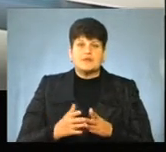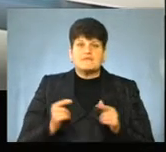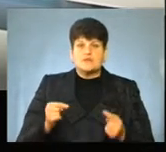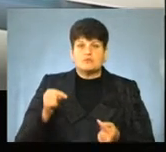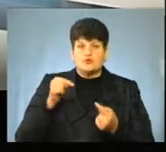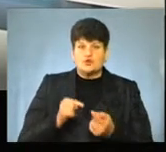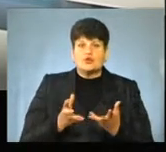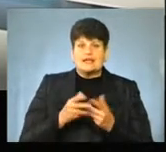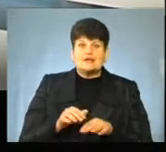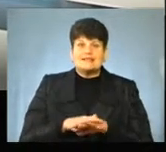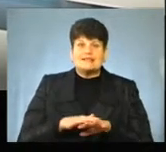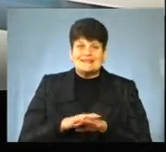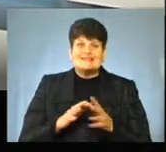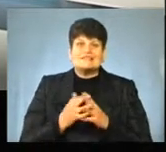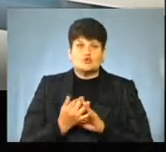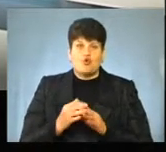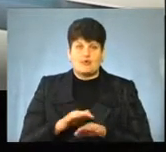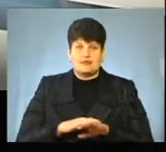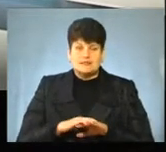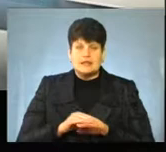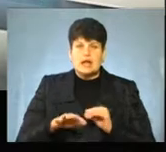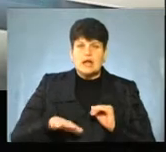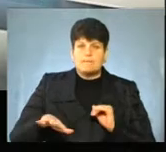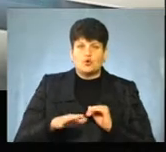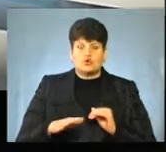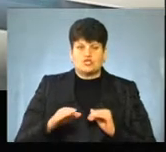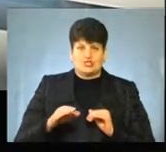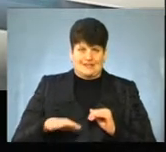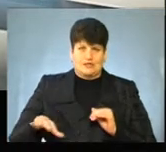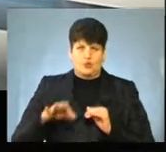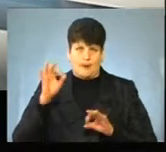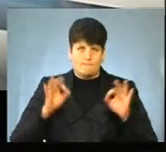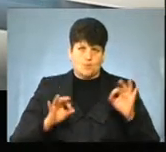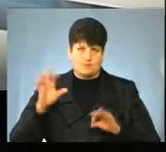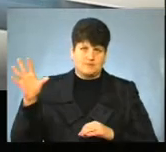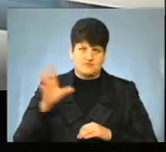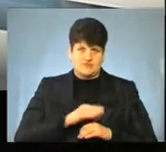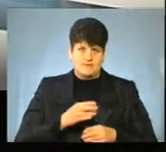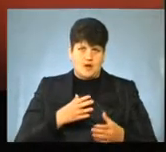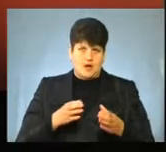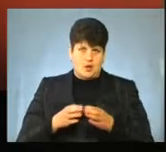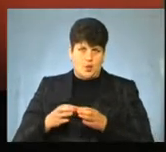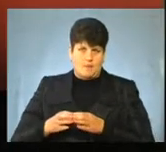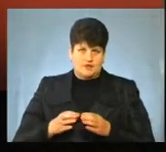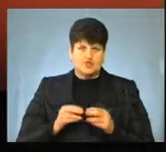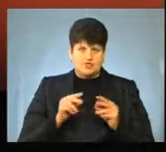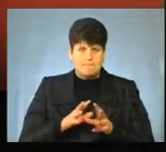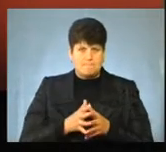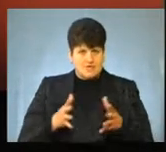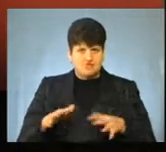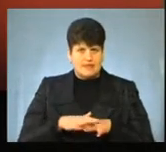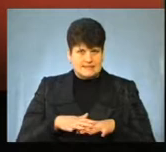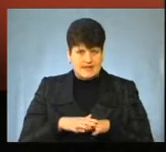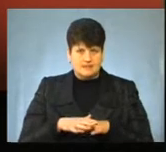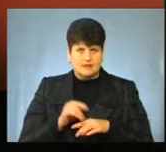кількості населення, сільського населення, та площі території пропорційно між усіма громадами. Тобто чим більше населення,